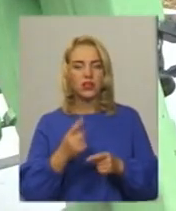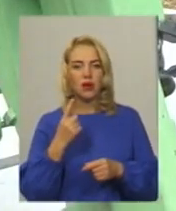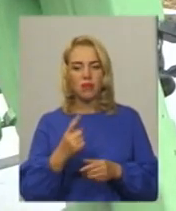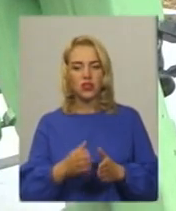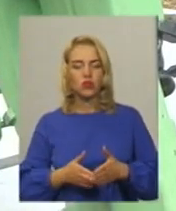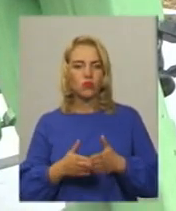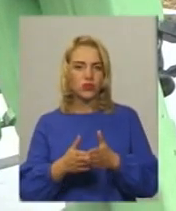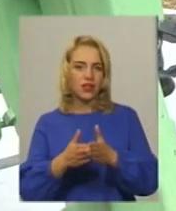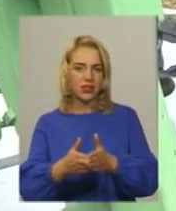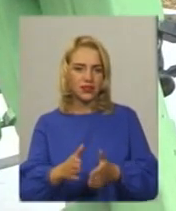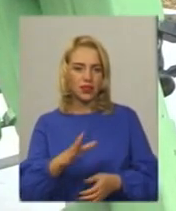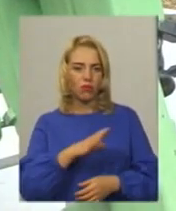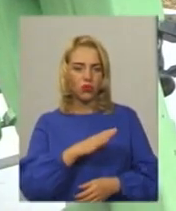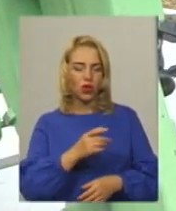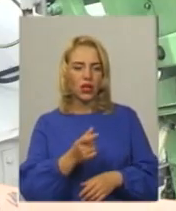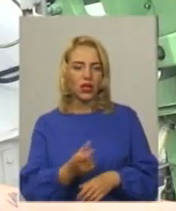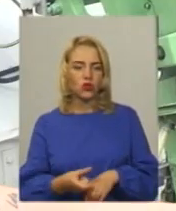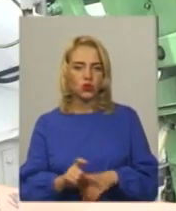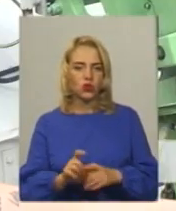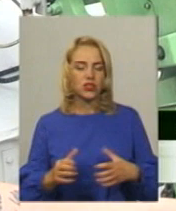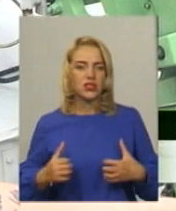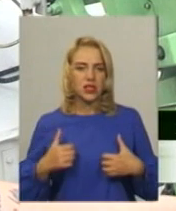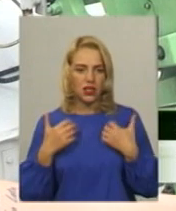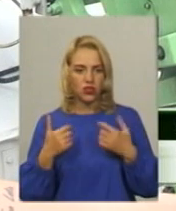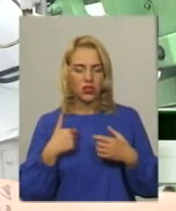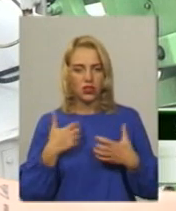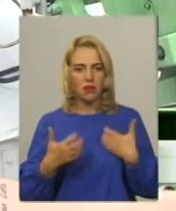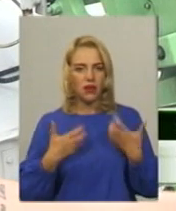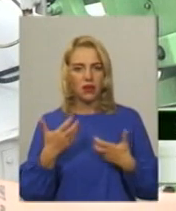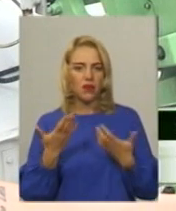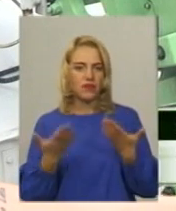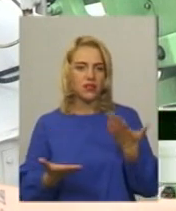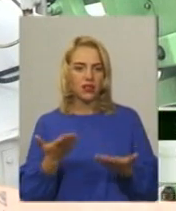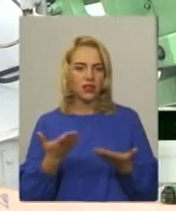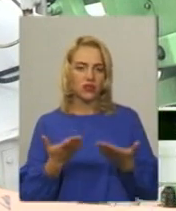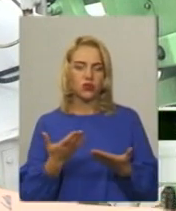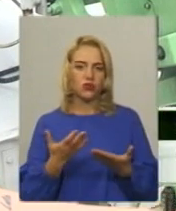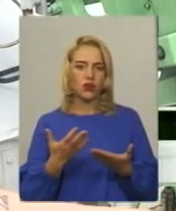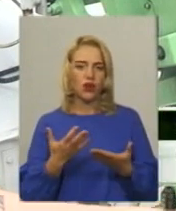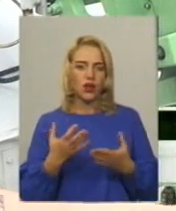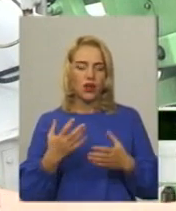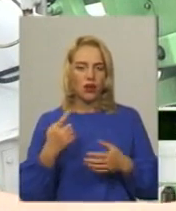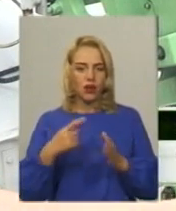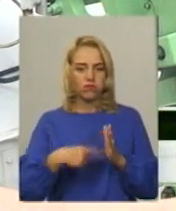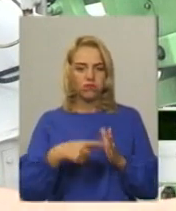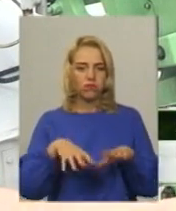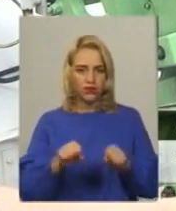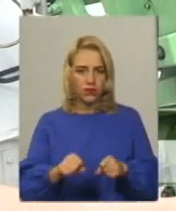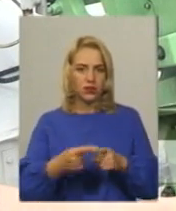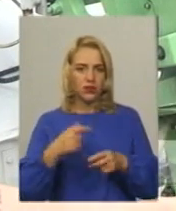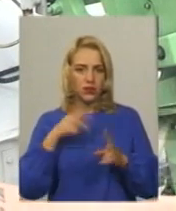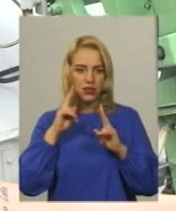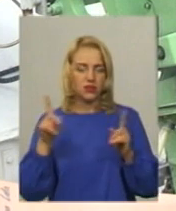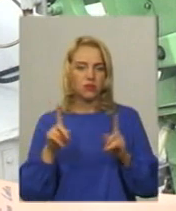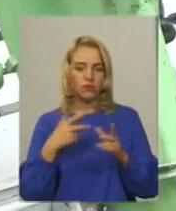ж заїзді було дуже страшно Я переймався, якщо заглохну, то не зможу не їхати нічого і